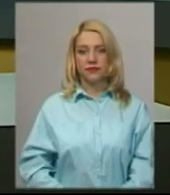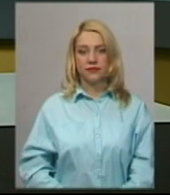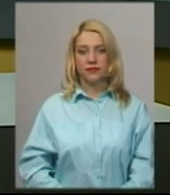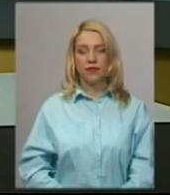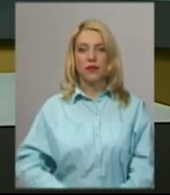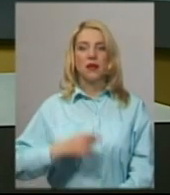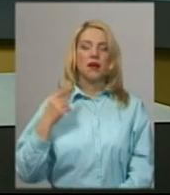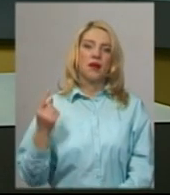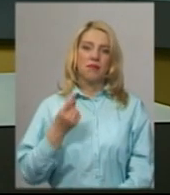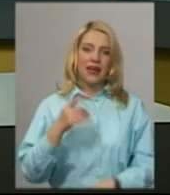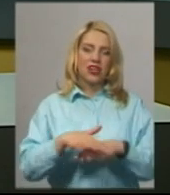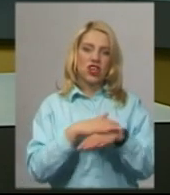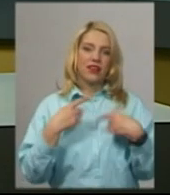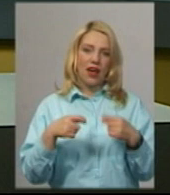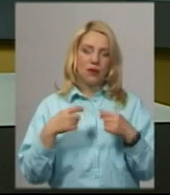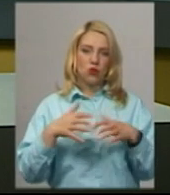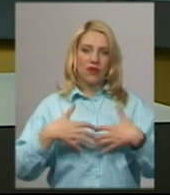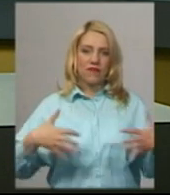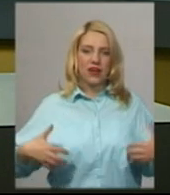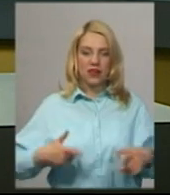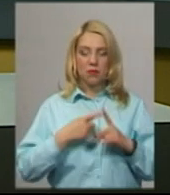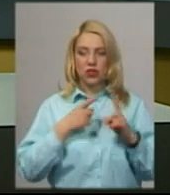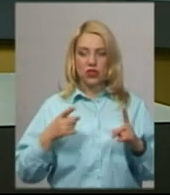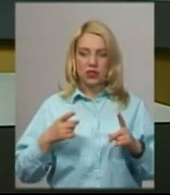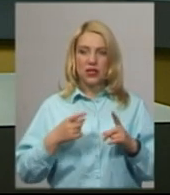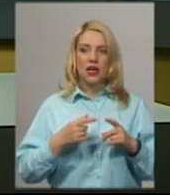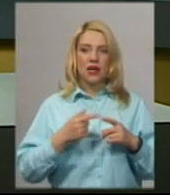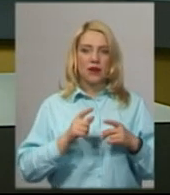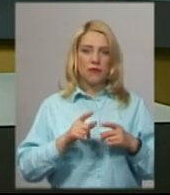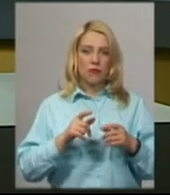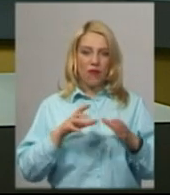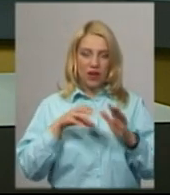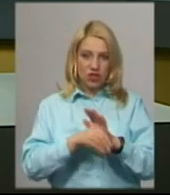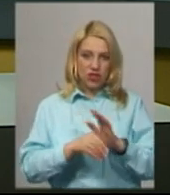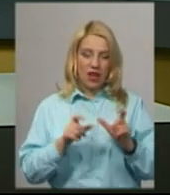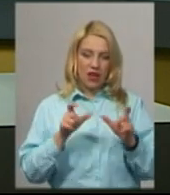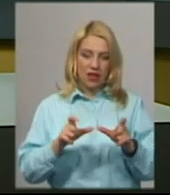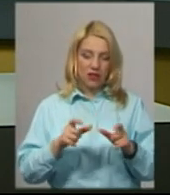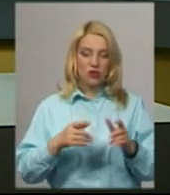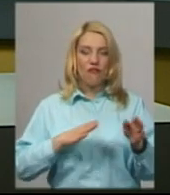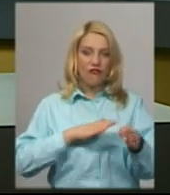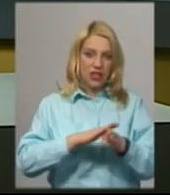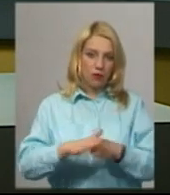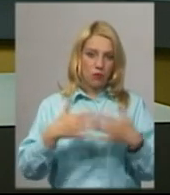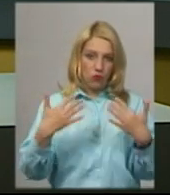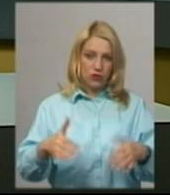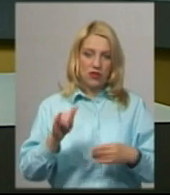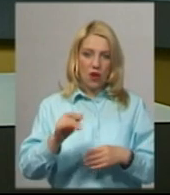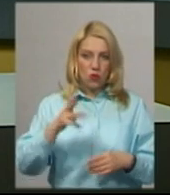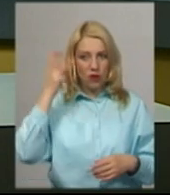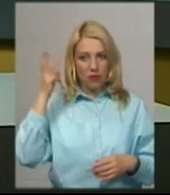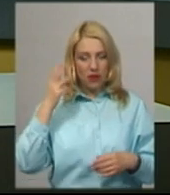Перший ярмарок тварину і часу запровадження карантинних обмежень відбувся у Хмельницькому. Відновили ринок після пом'якшення